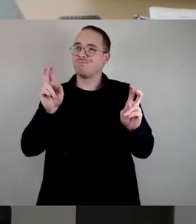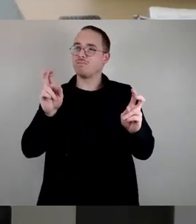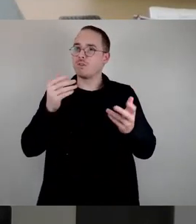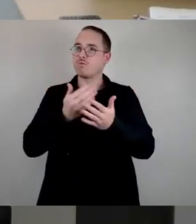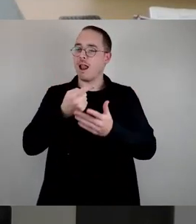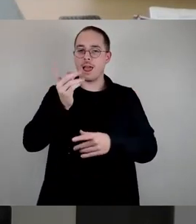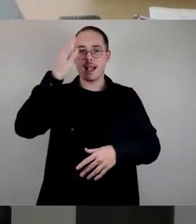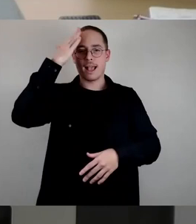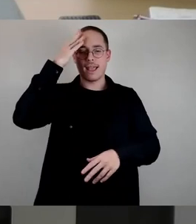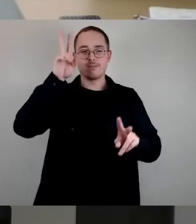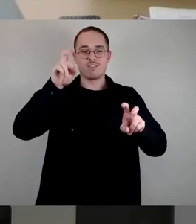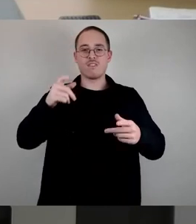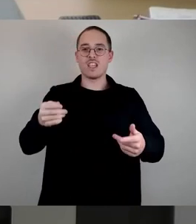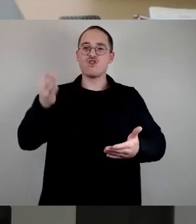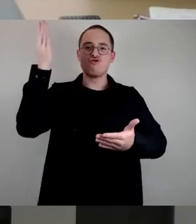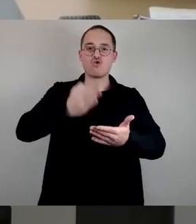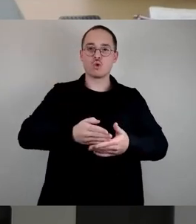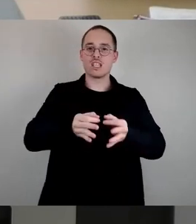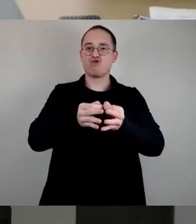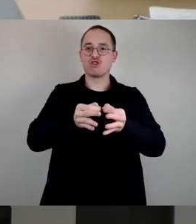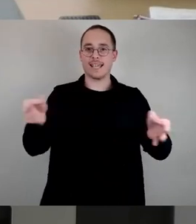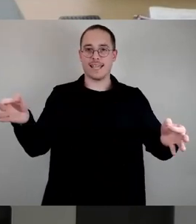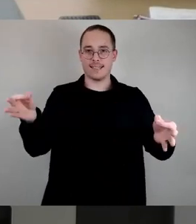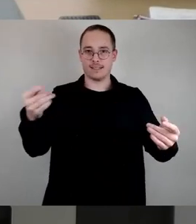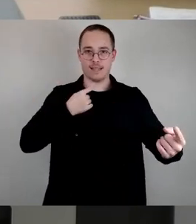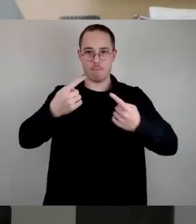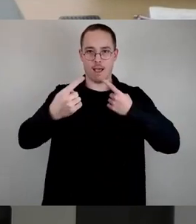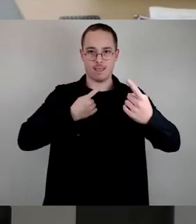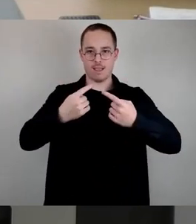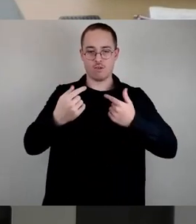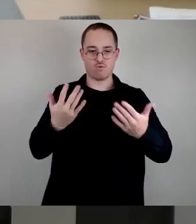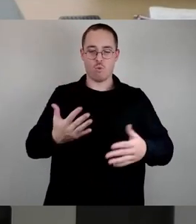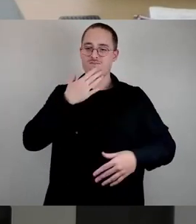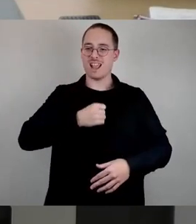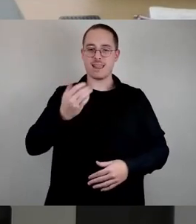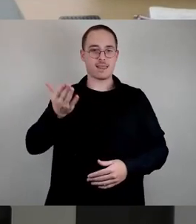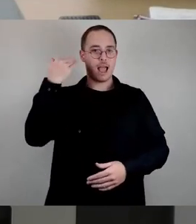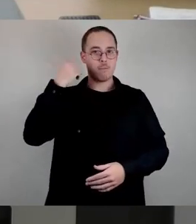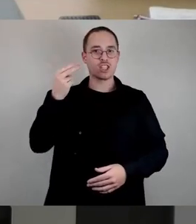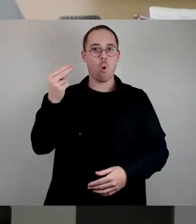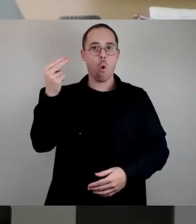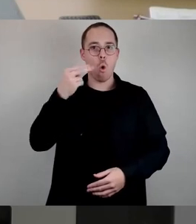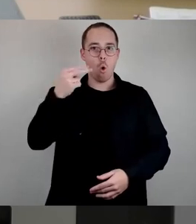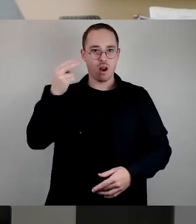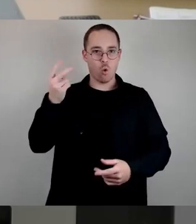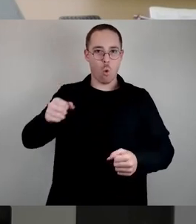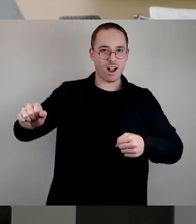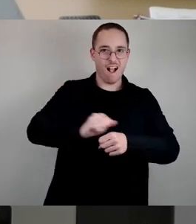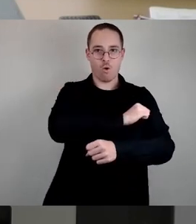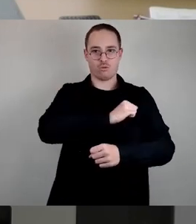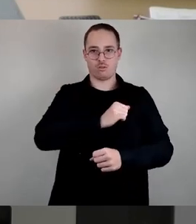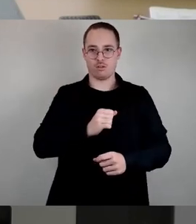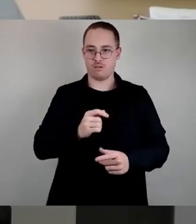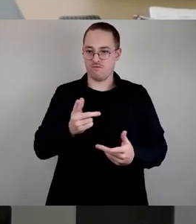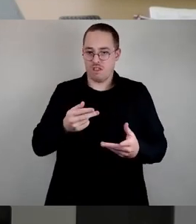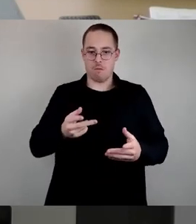die das Erinnern an die Schrecken des Holocaust ad acta legen lassen will. Herr Gauland und sein Lamentieren über den Vogelschiss